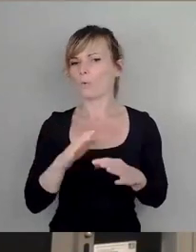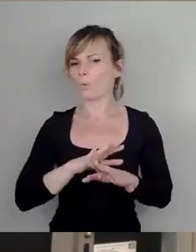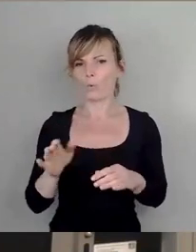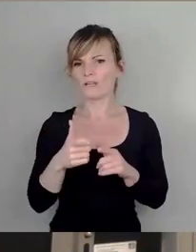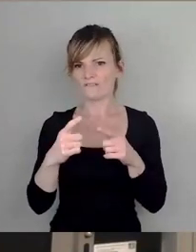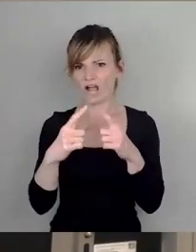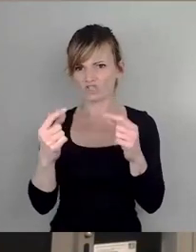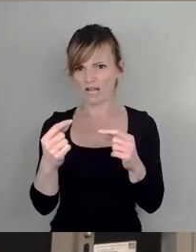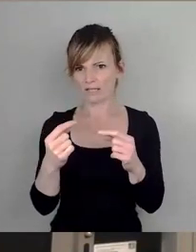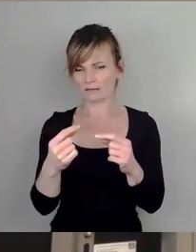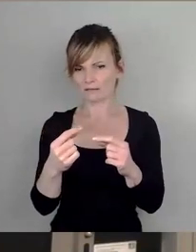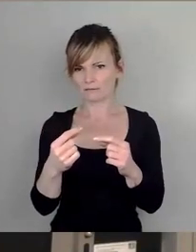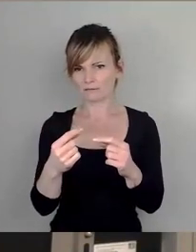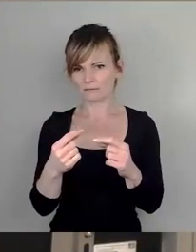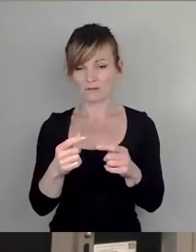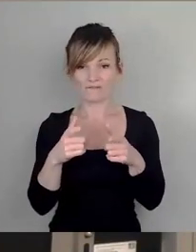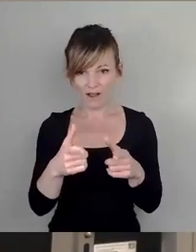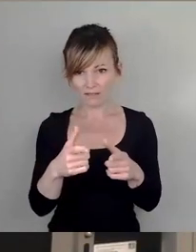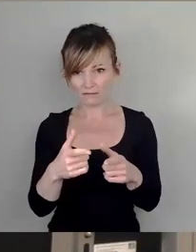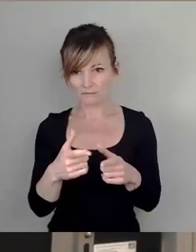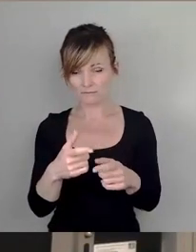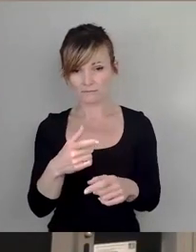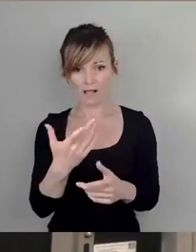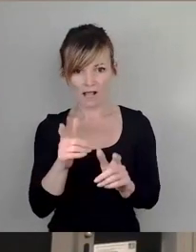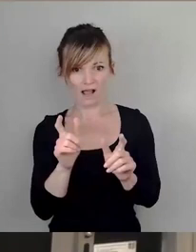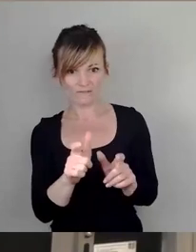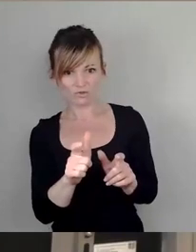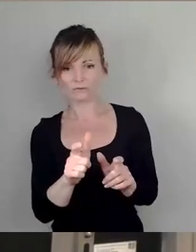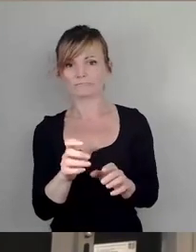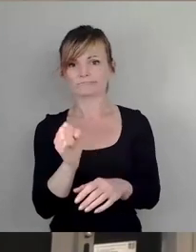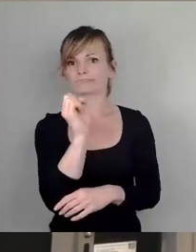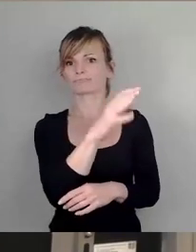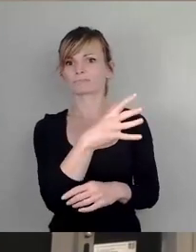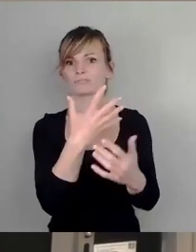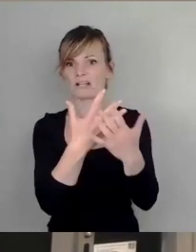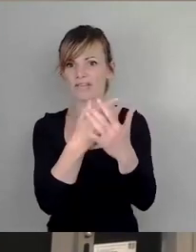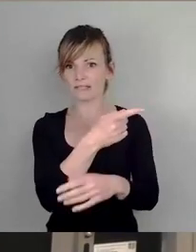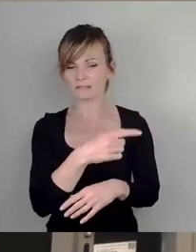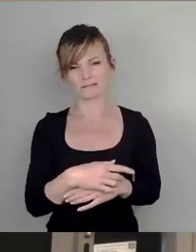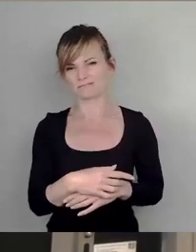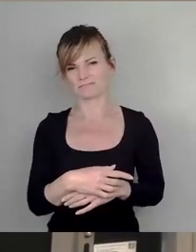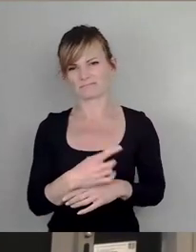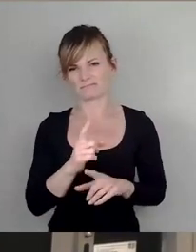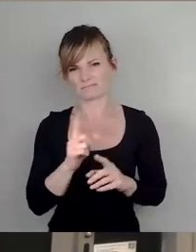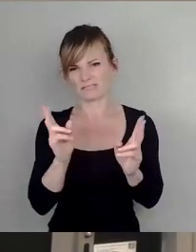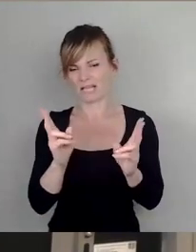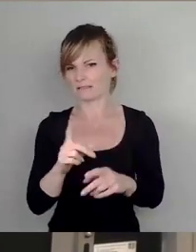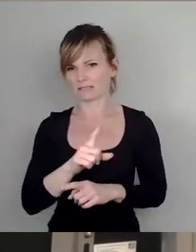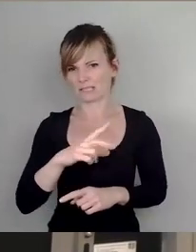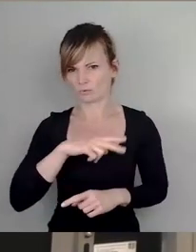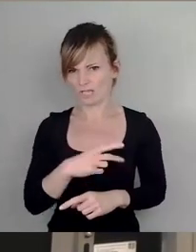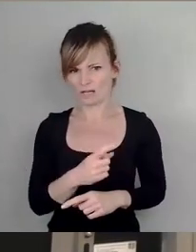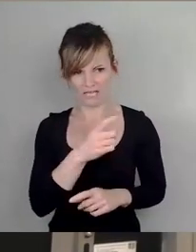Gefängnis zu setzen. Es ist ungerecht, es ist nicht sozial, es hilft nicht den Menschen, denen das passiert.